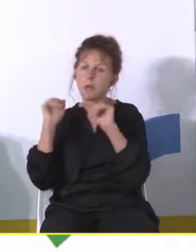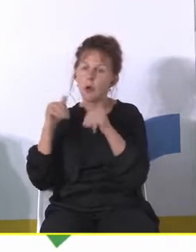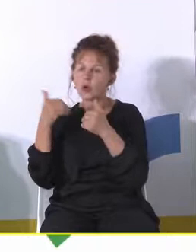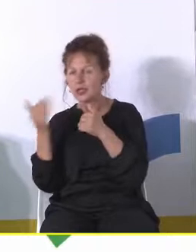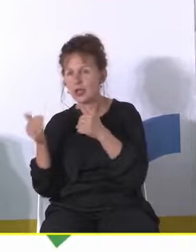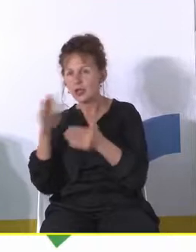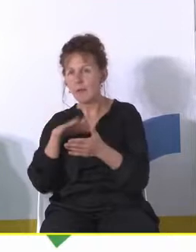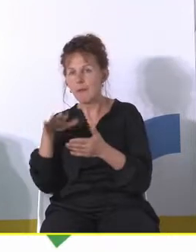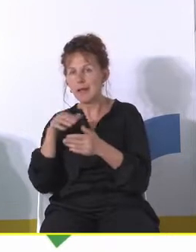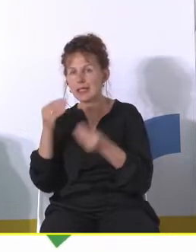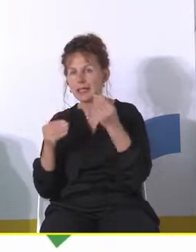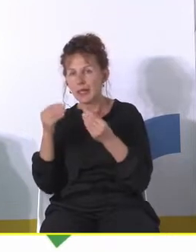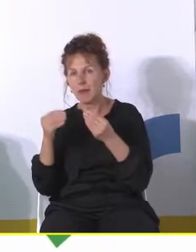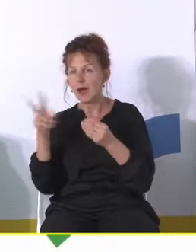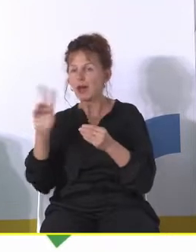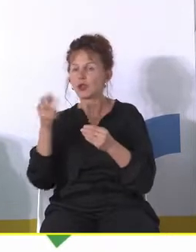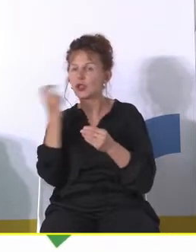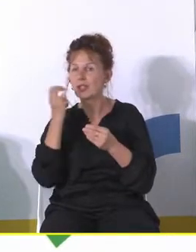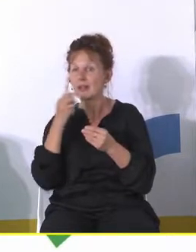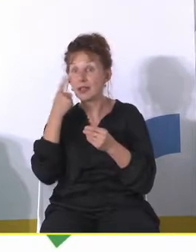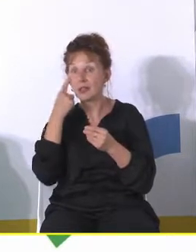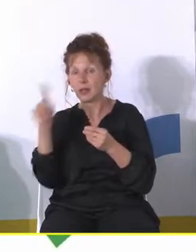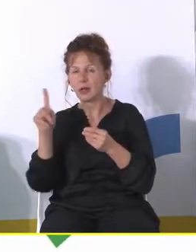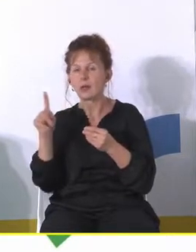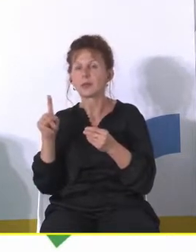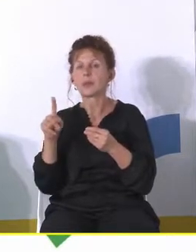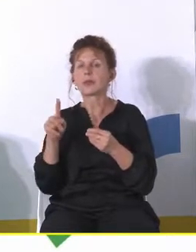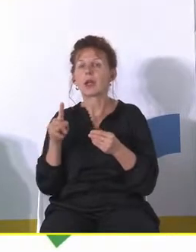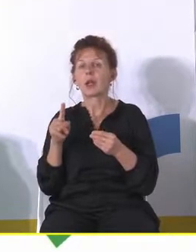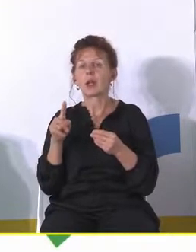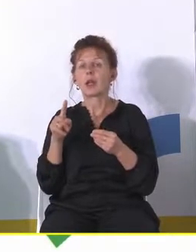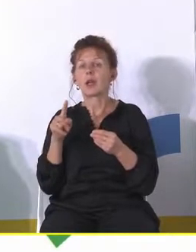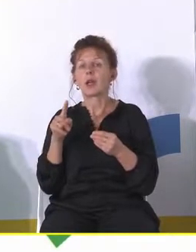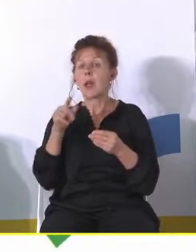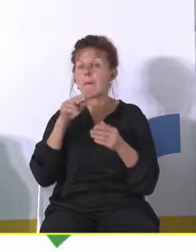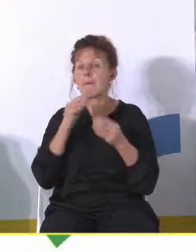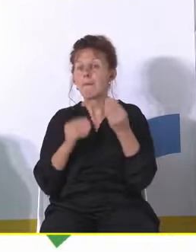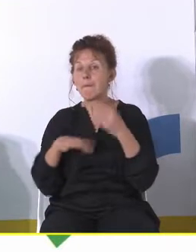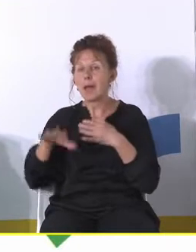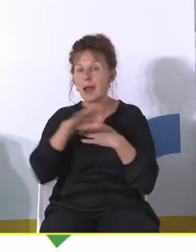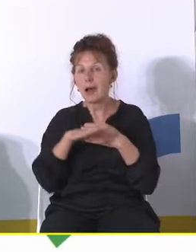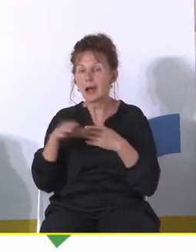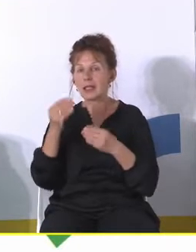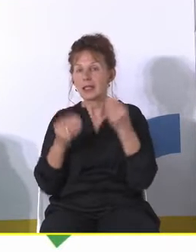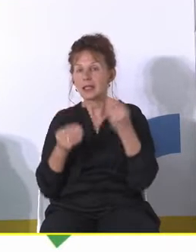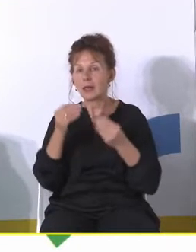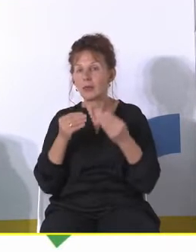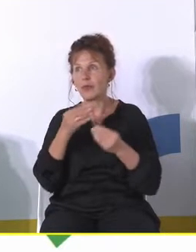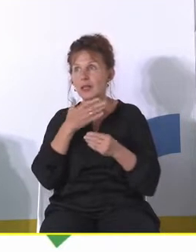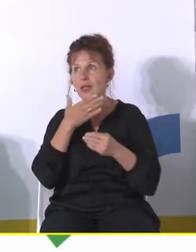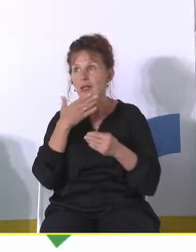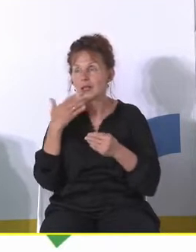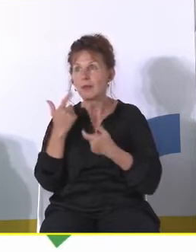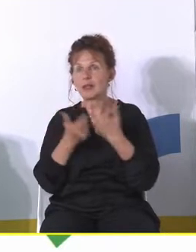i tak dalej. Ktoś na przykład ciekawą rzecz zauważył. Place zabaw są na przykład nie są skonstruowane dla rodzin znaczy tak, dla rodzin